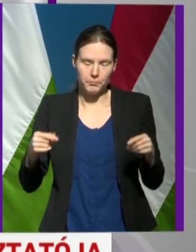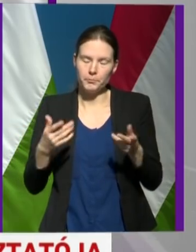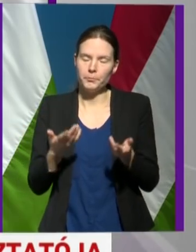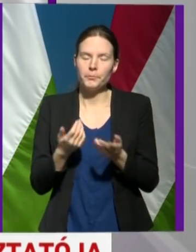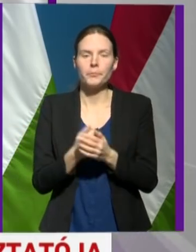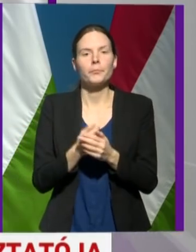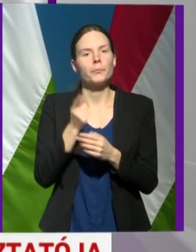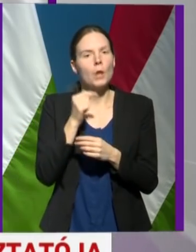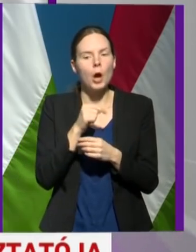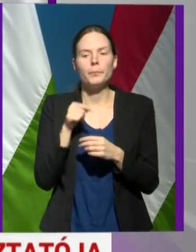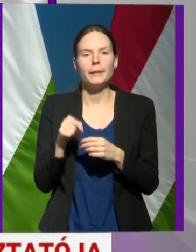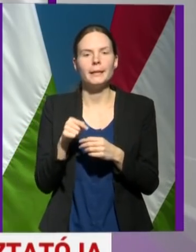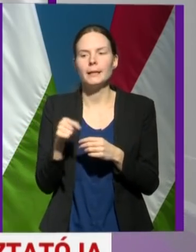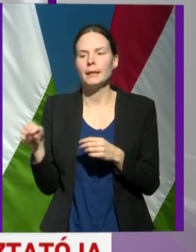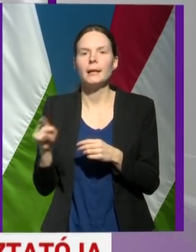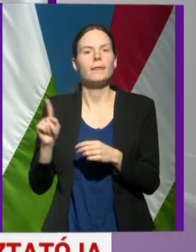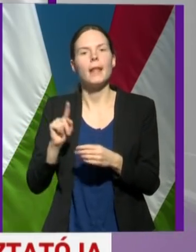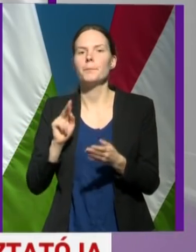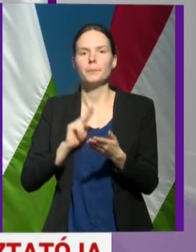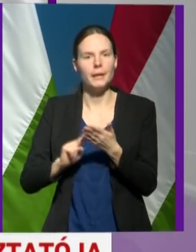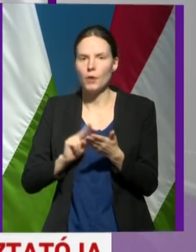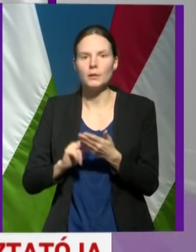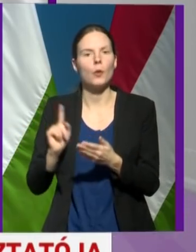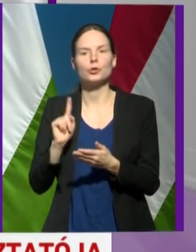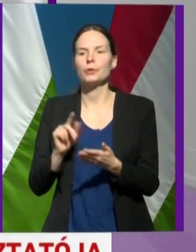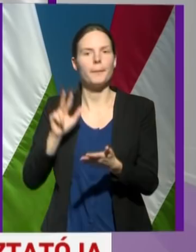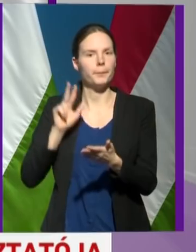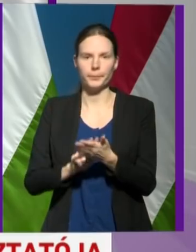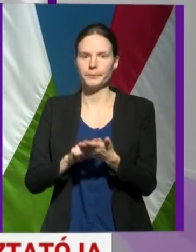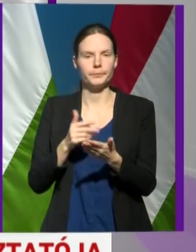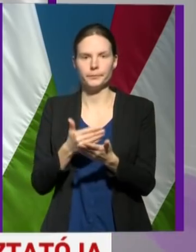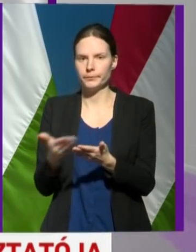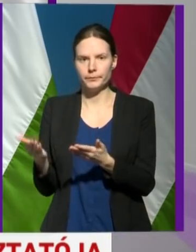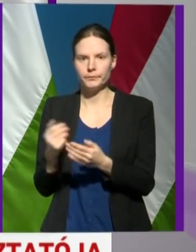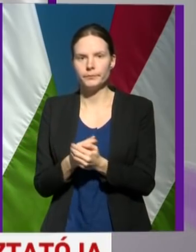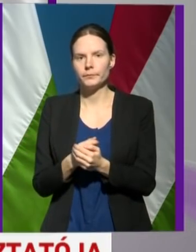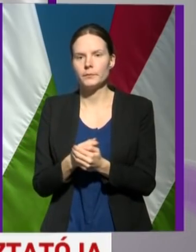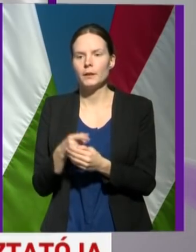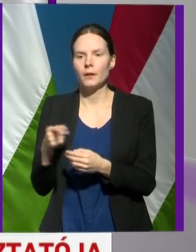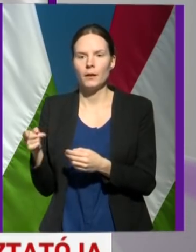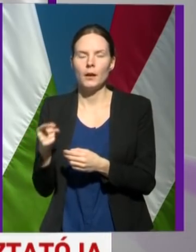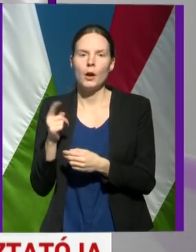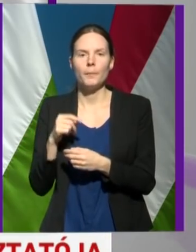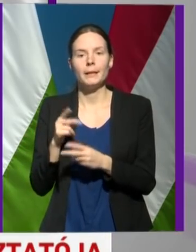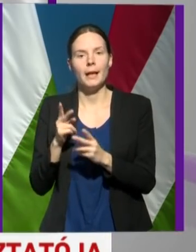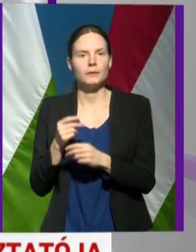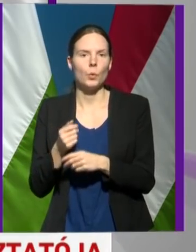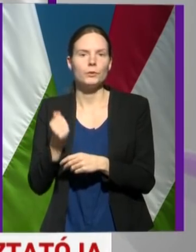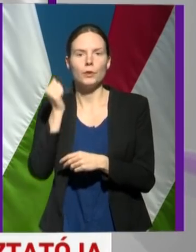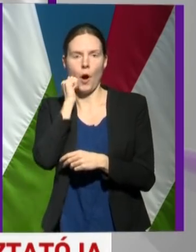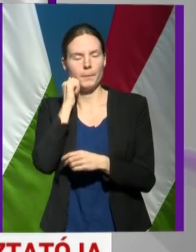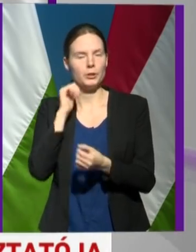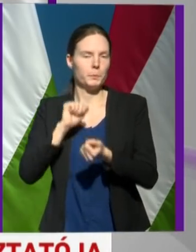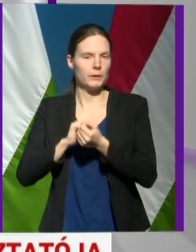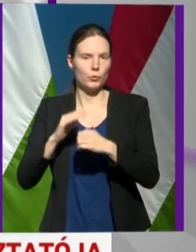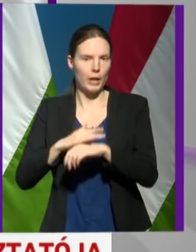tulajdonképpen nem validált, nem egy áll biztonságot ad, hiszen láthatjuk